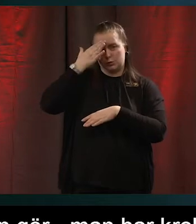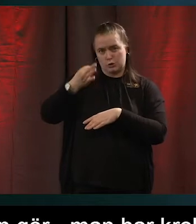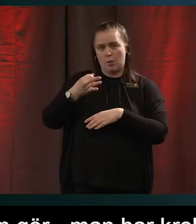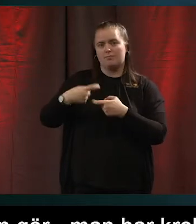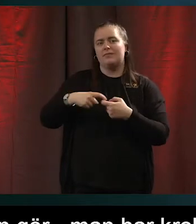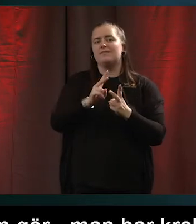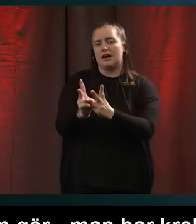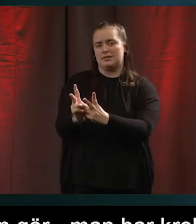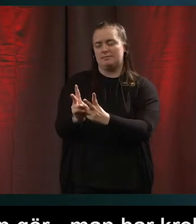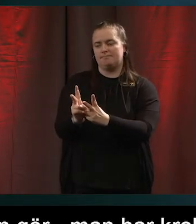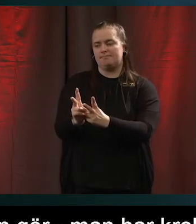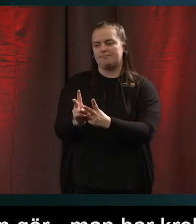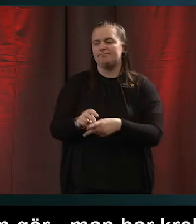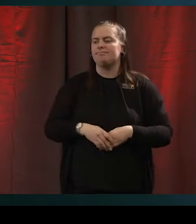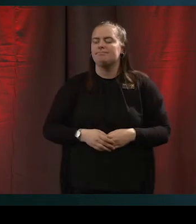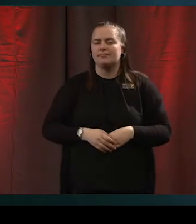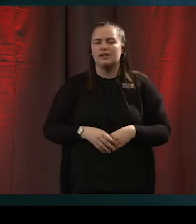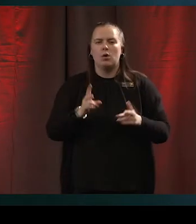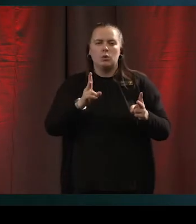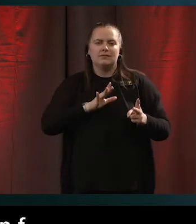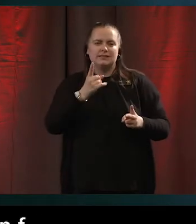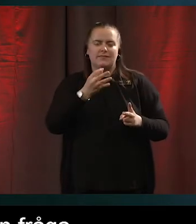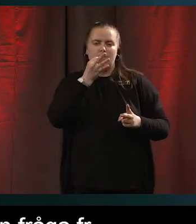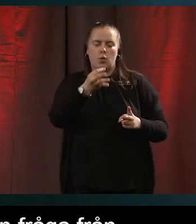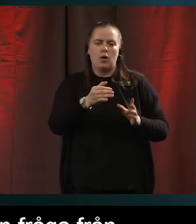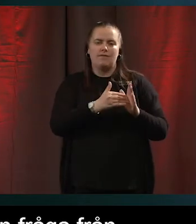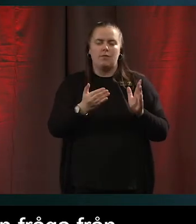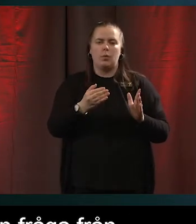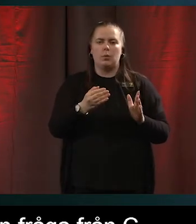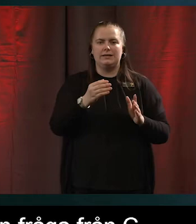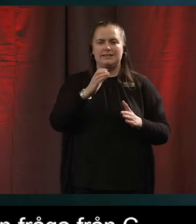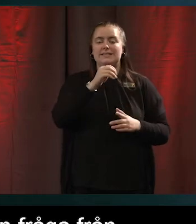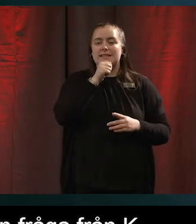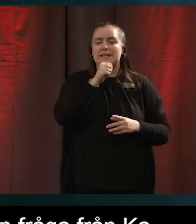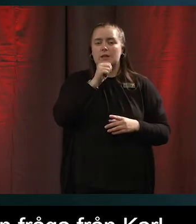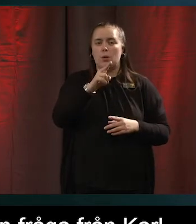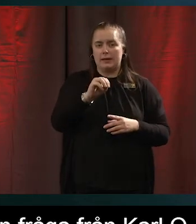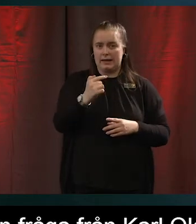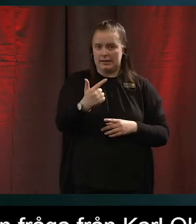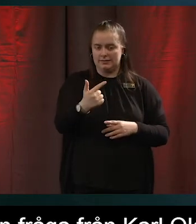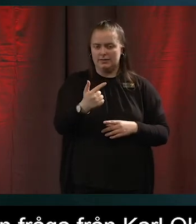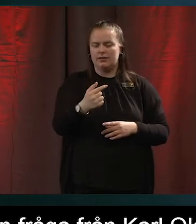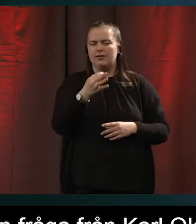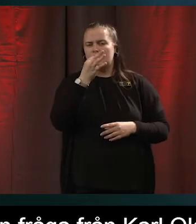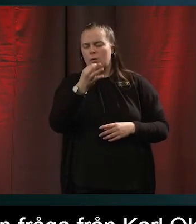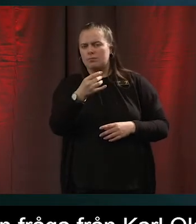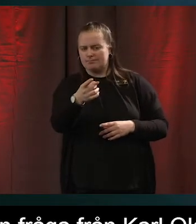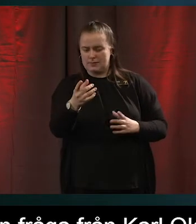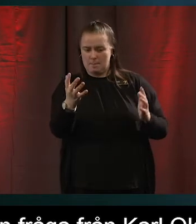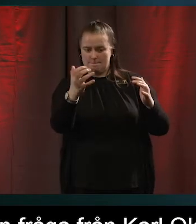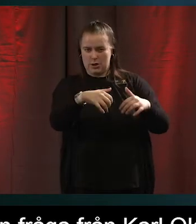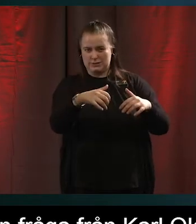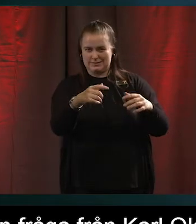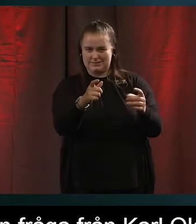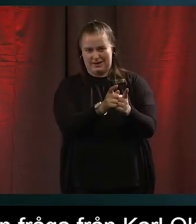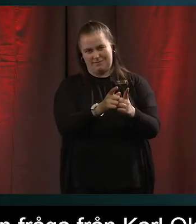Vi har en fråga från Carl Olof Strand på Seniornet. Han undrar om ni ser att mötesträffar, alltså Digidel Senior